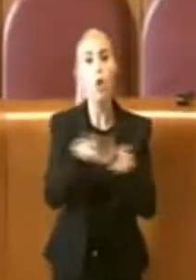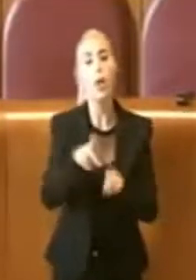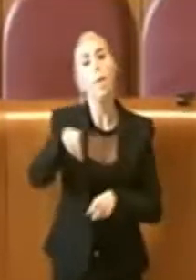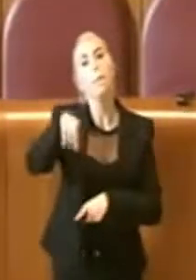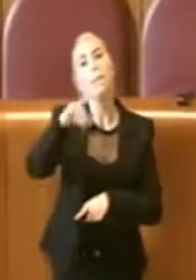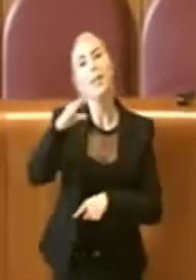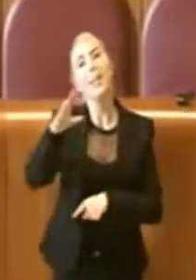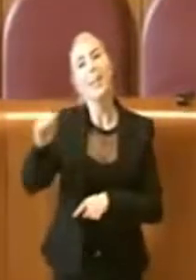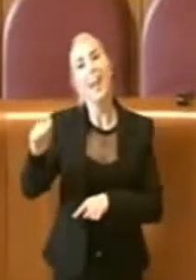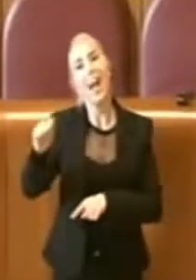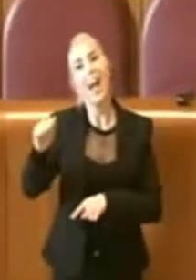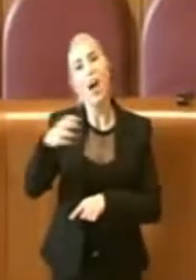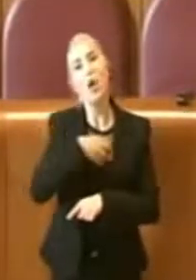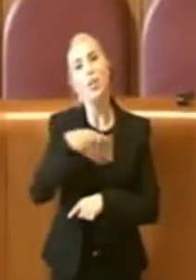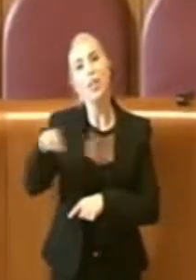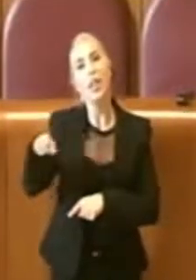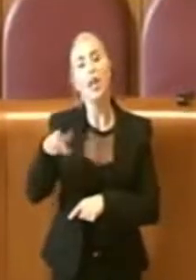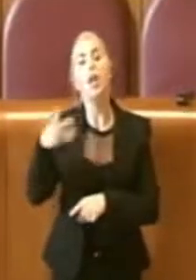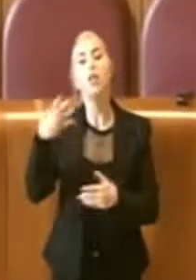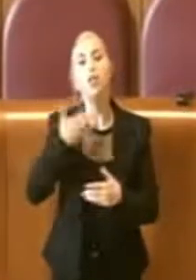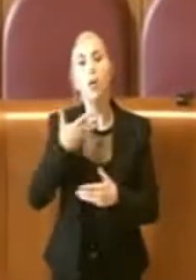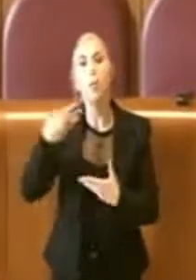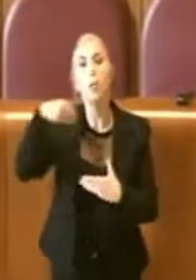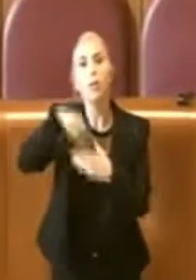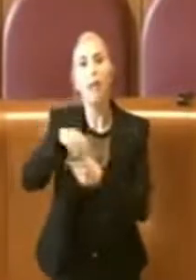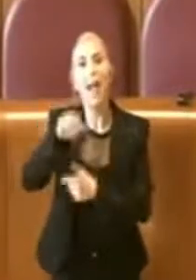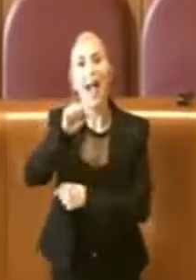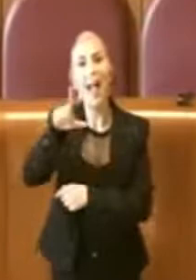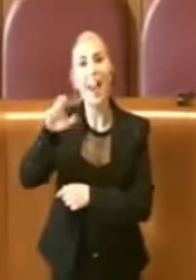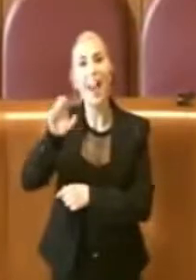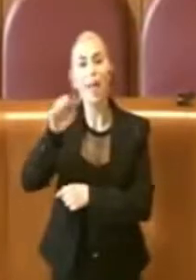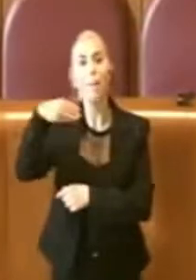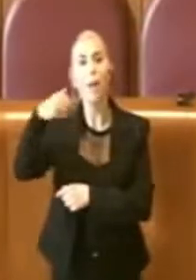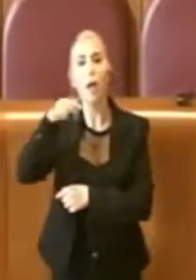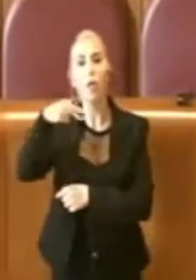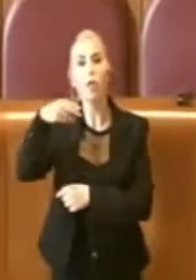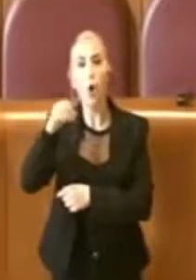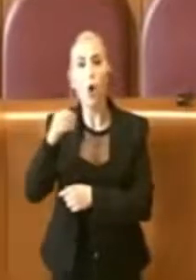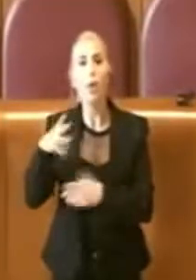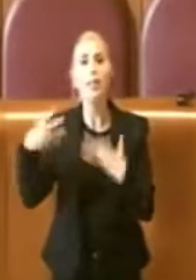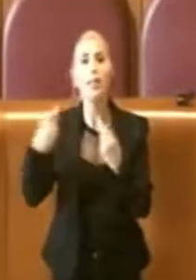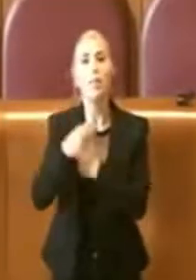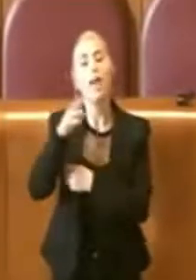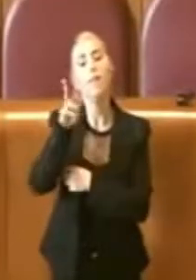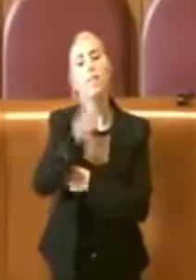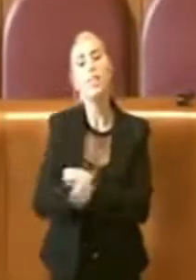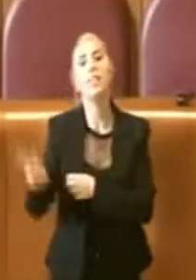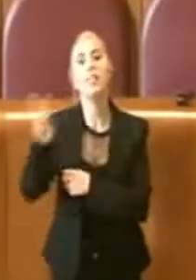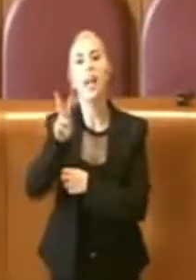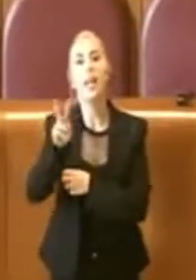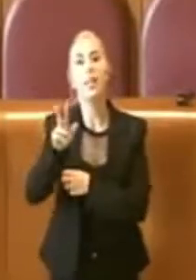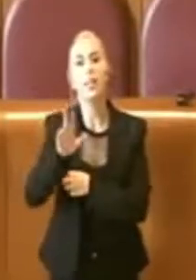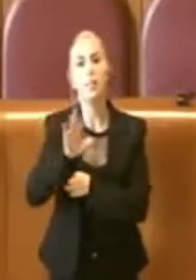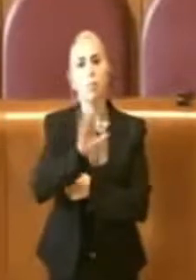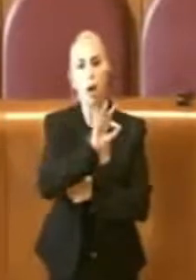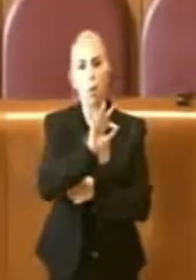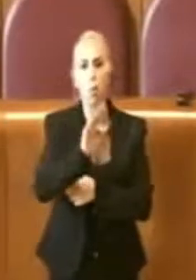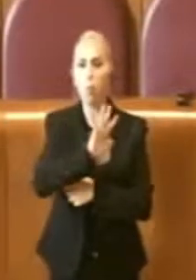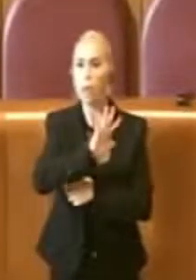sbaglio, era dentro il consiglio municipale, nell'erale Manno, con Vizzani. Ma probabilmente anche qualche altro consigliere